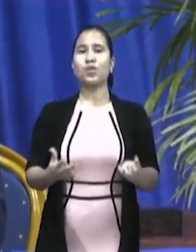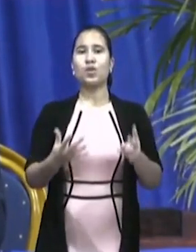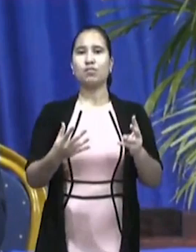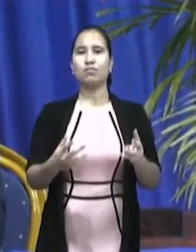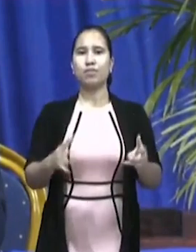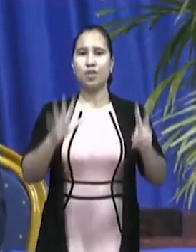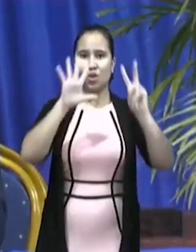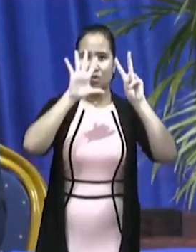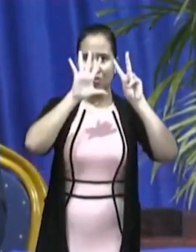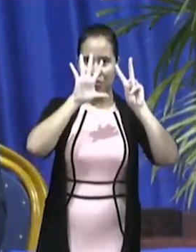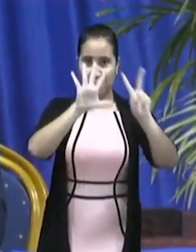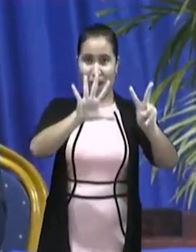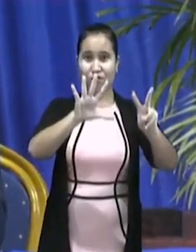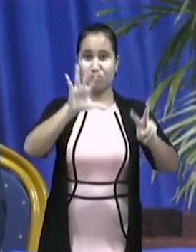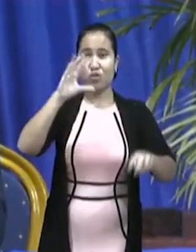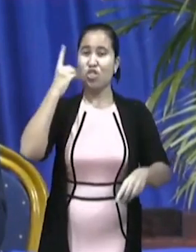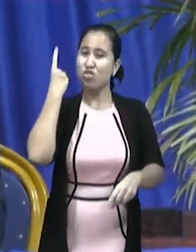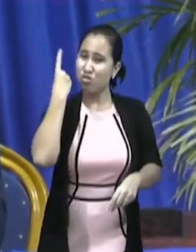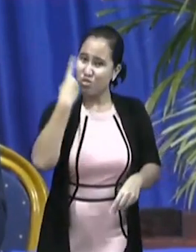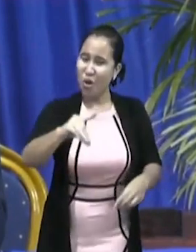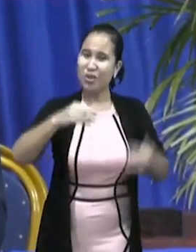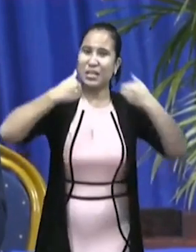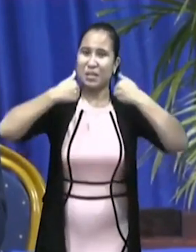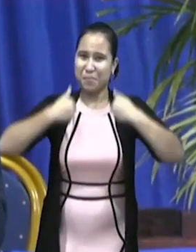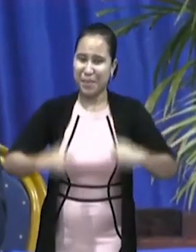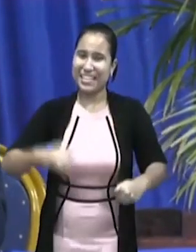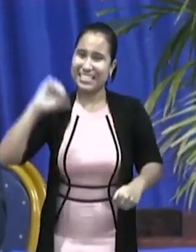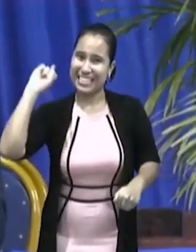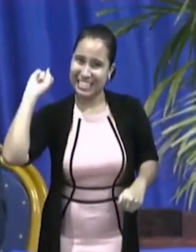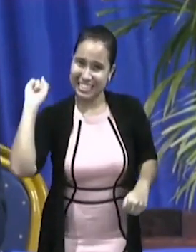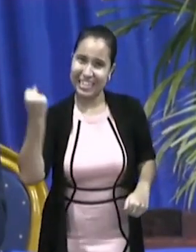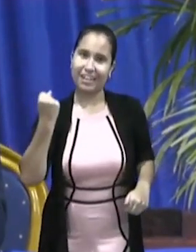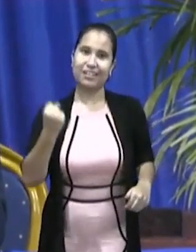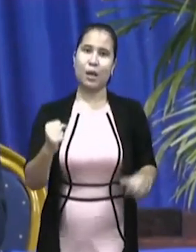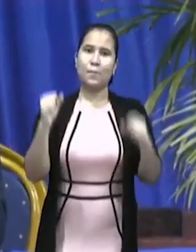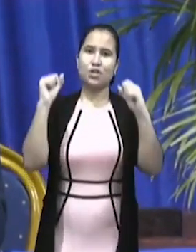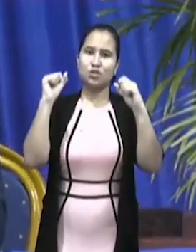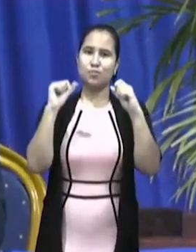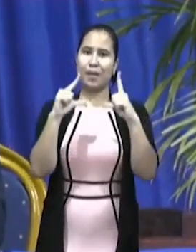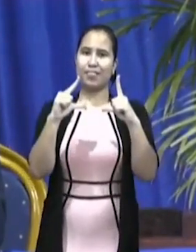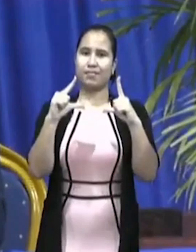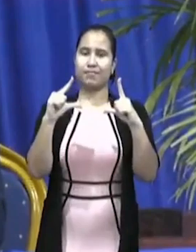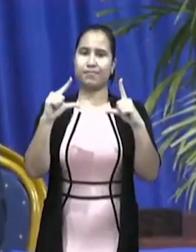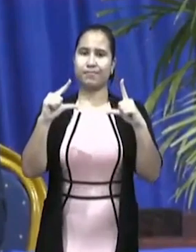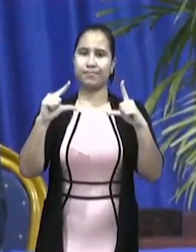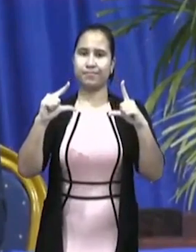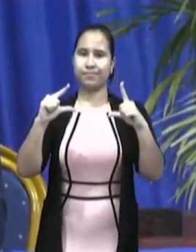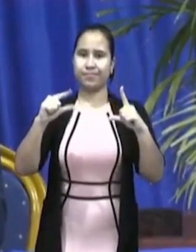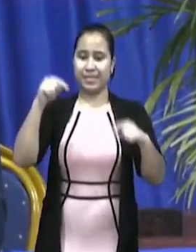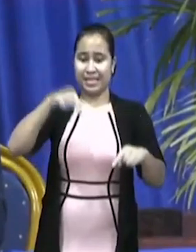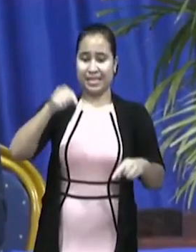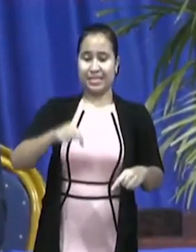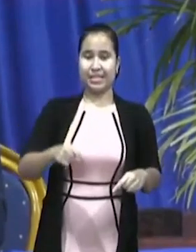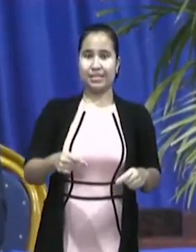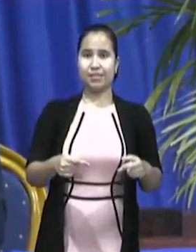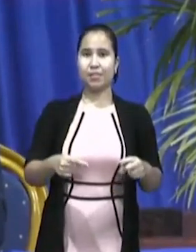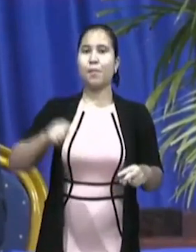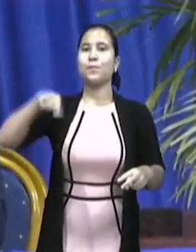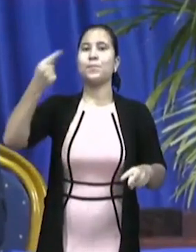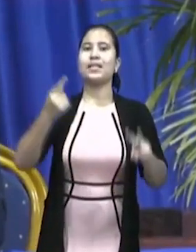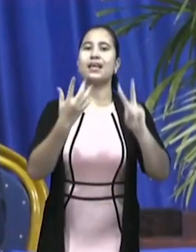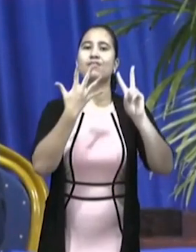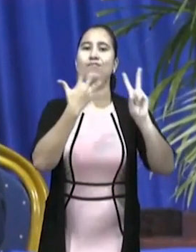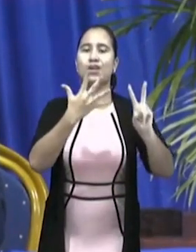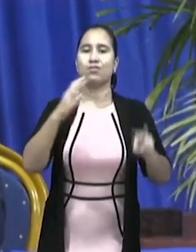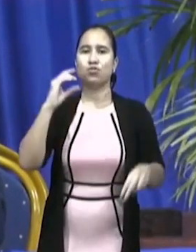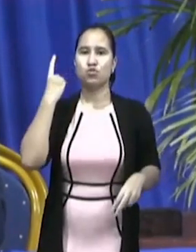.000 mensen kan besmet hebben. Van deze meer dan 25